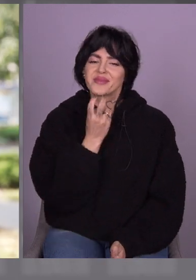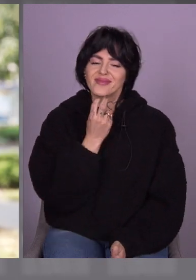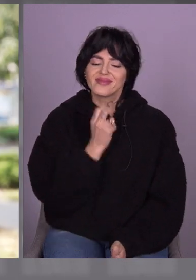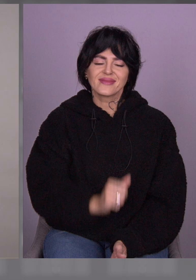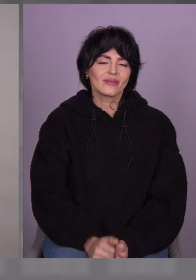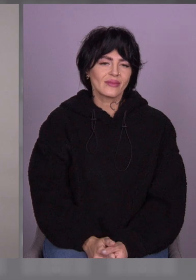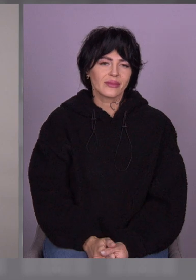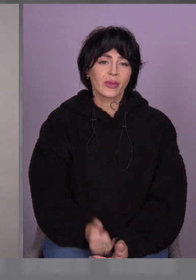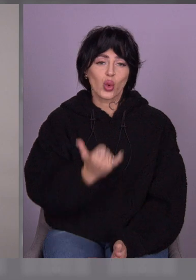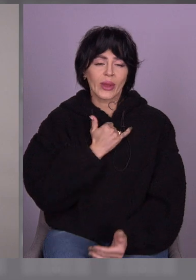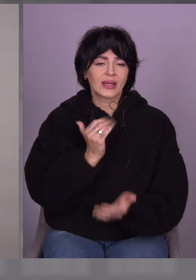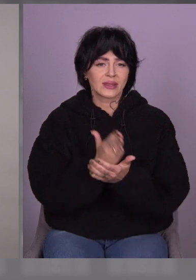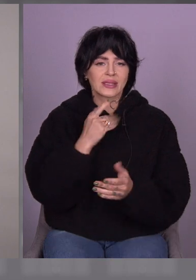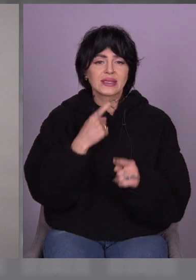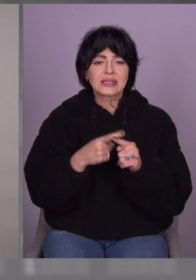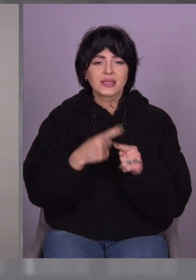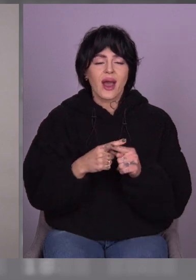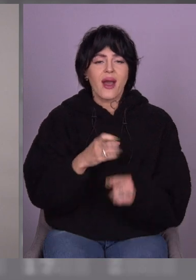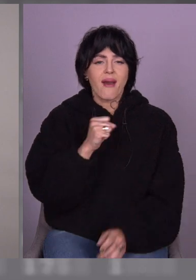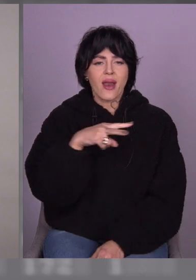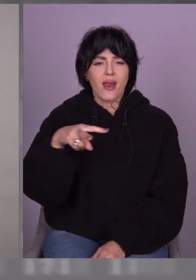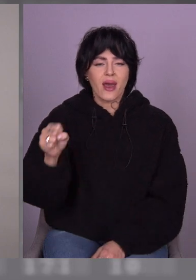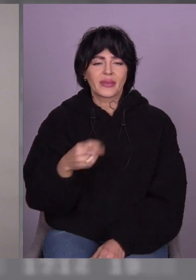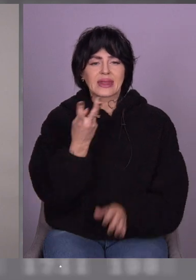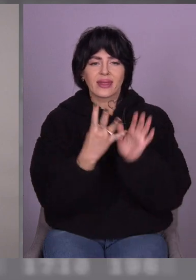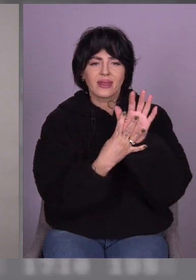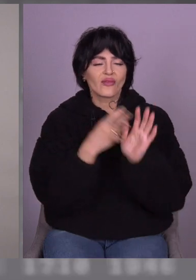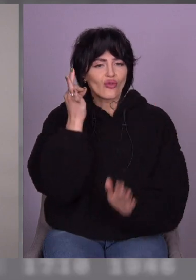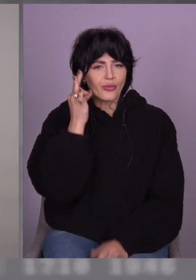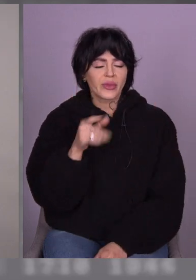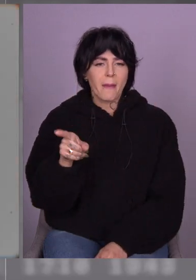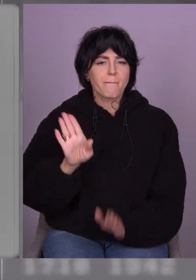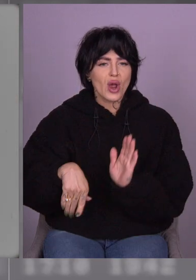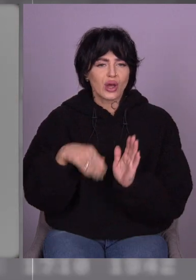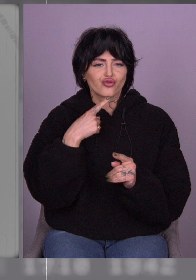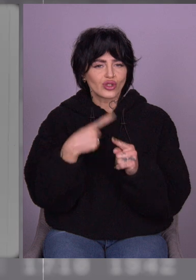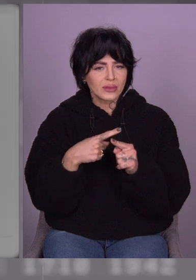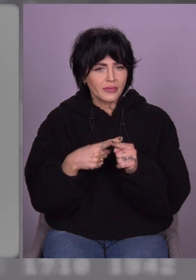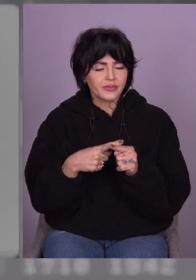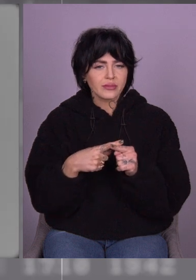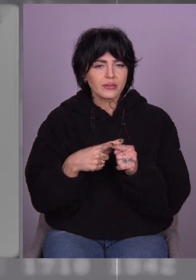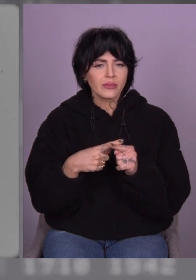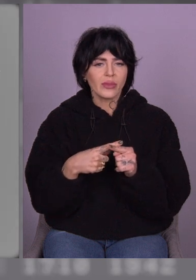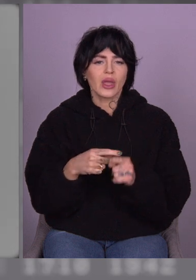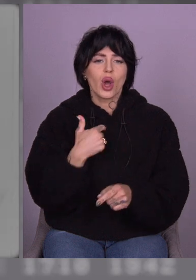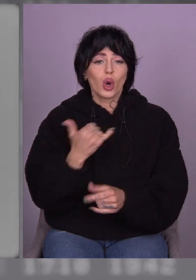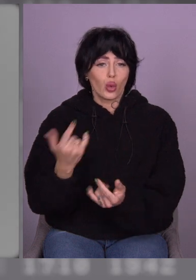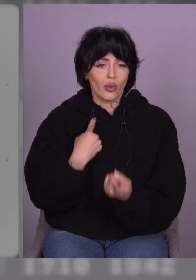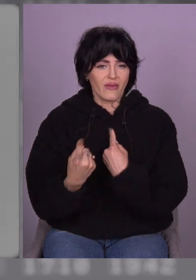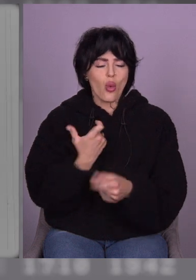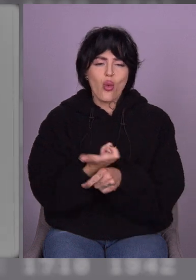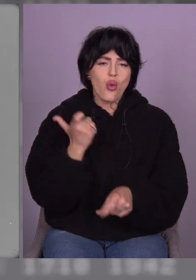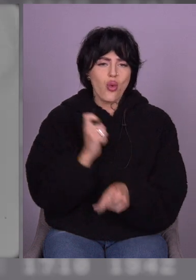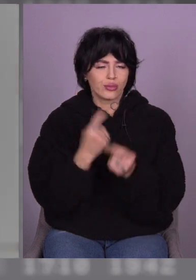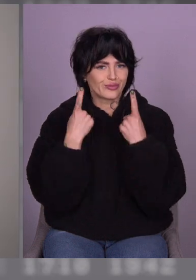У мене є рідна сестра Алла, їй 39 років. Вона младше сестра. У нас дуже класні стосунки.